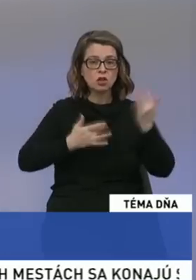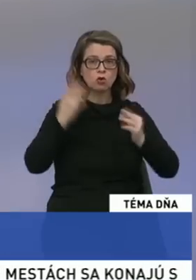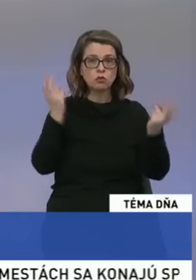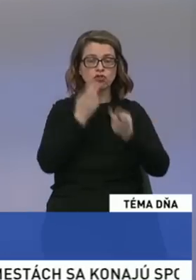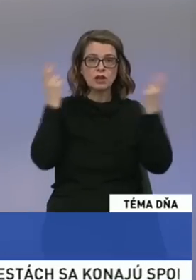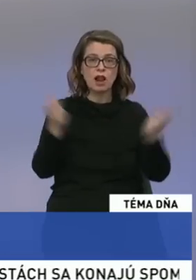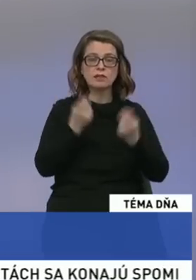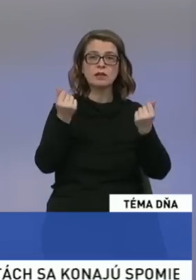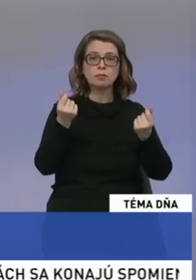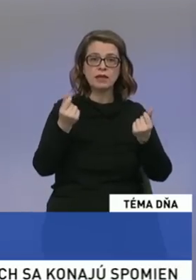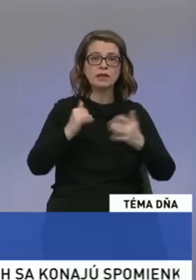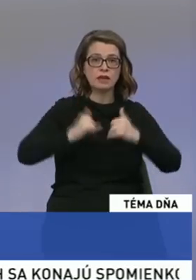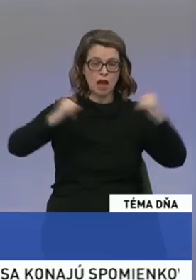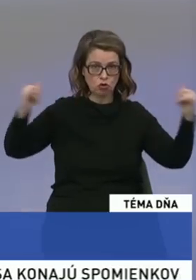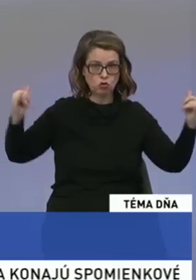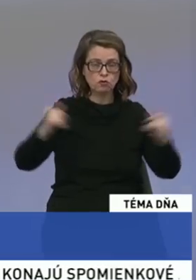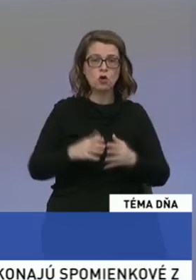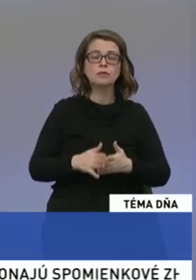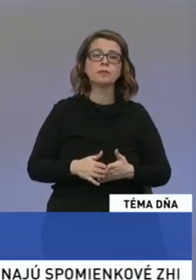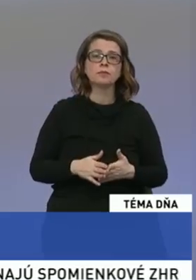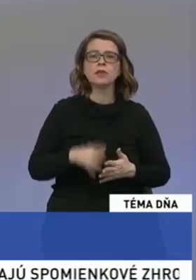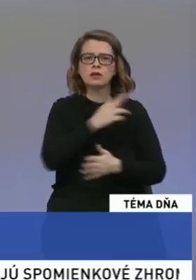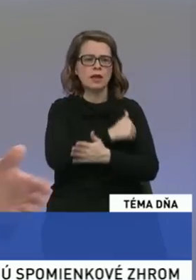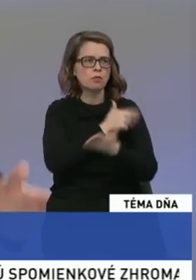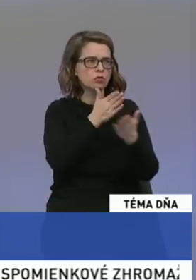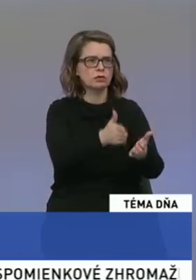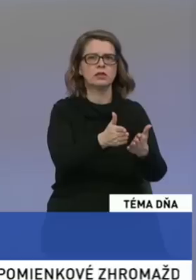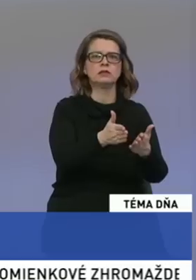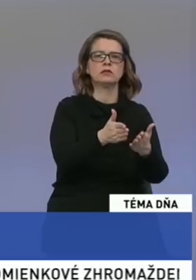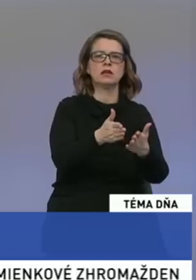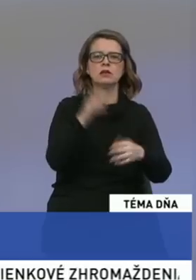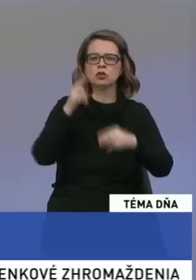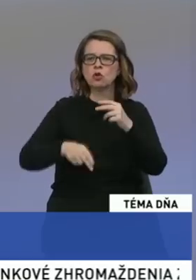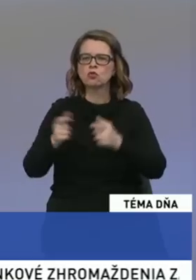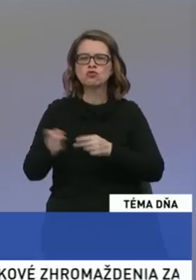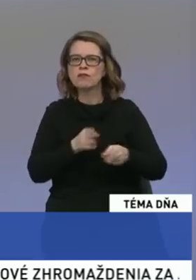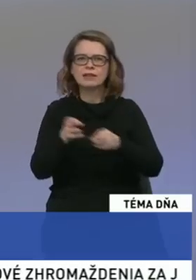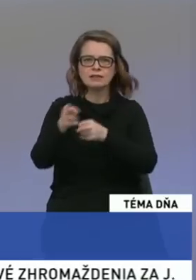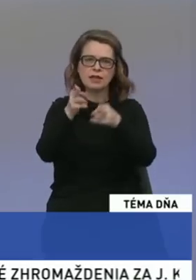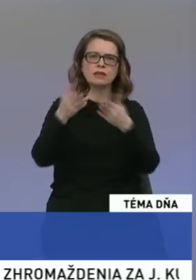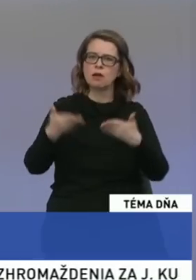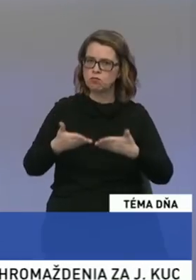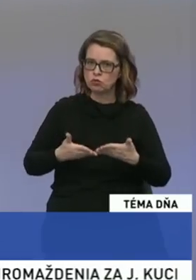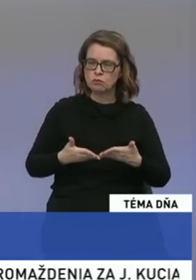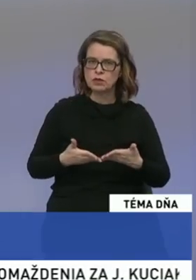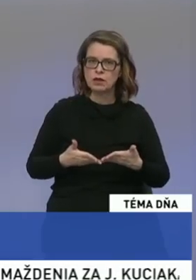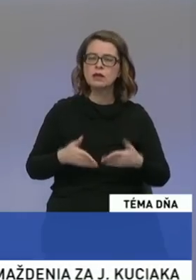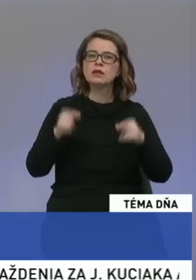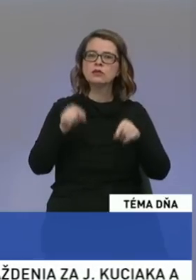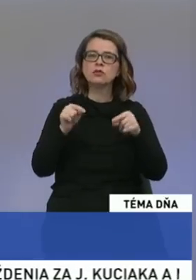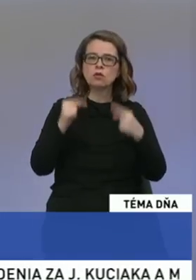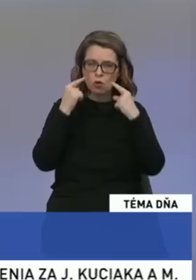financí na rozvoj, na nemocnice, na dobudovanie ciest a podobne. Takže z tohto